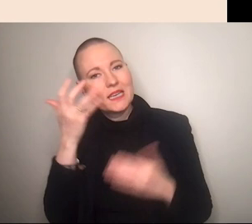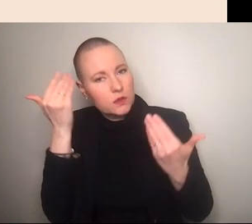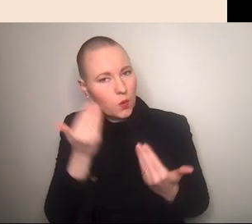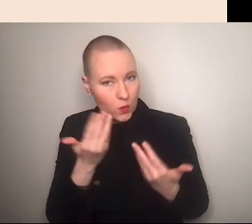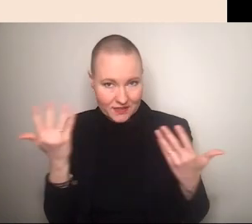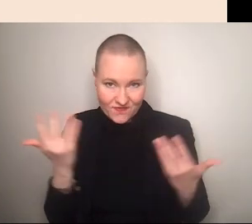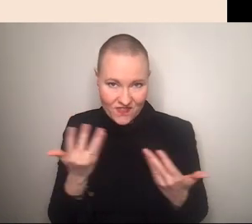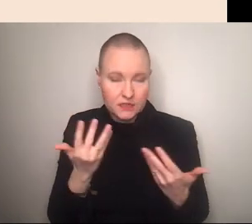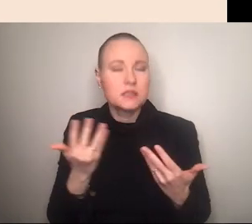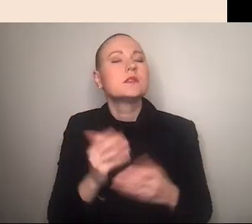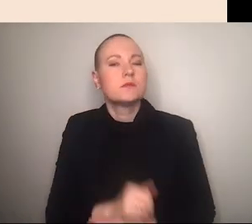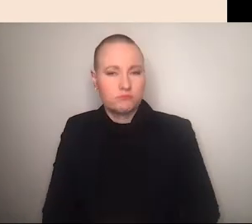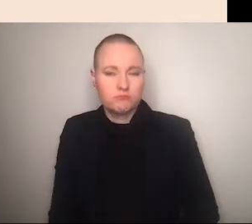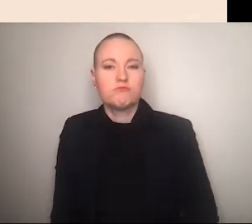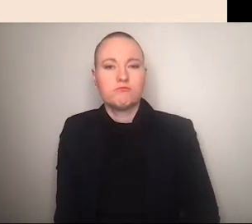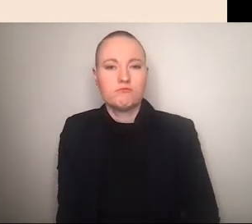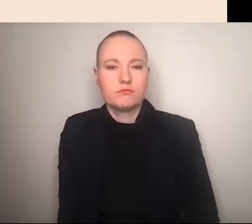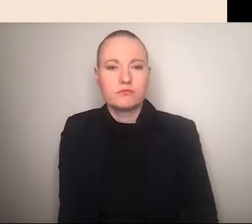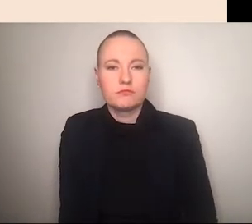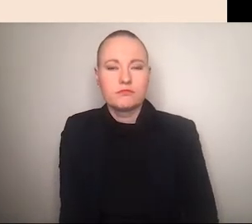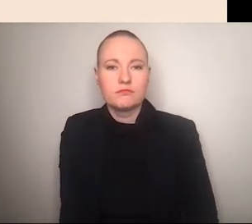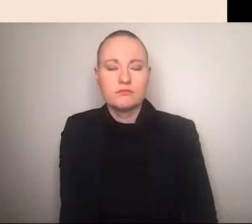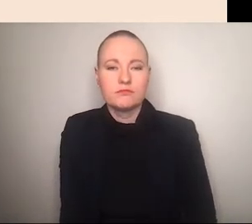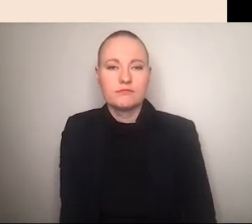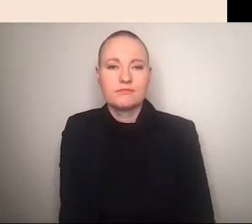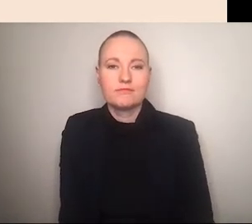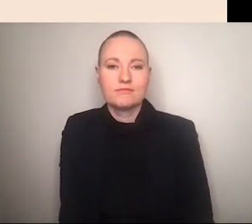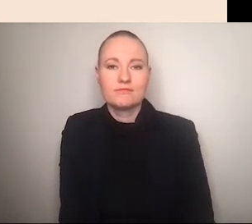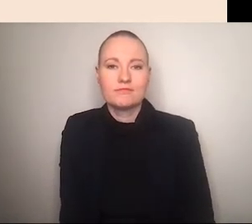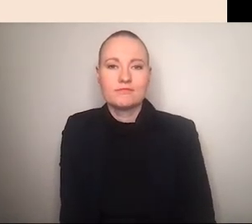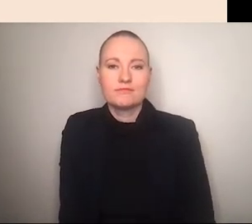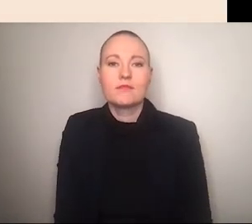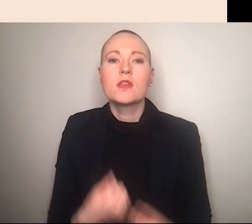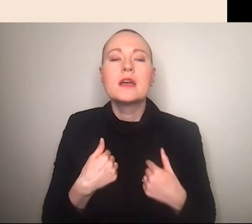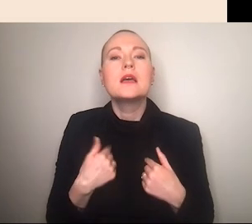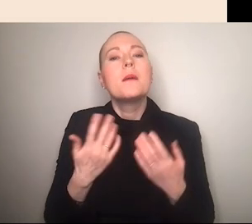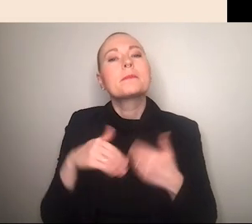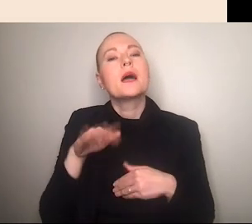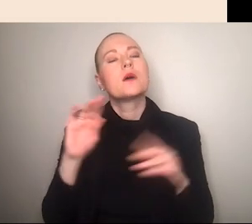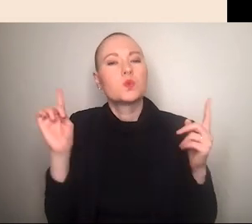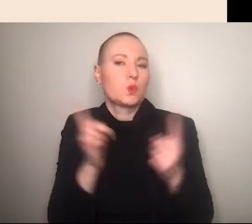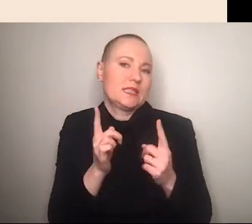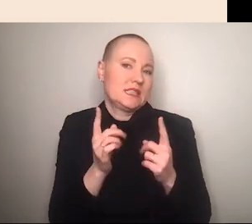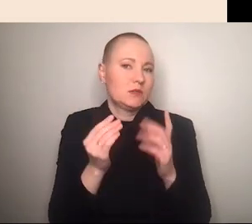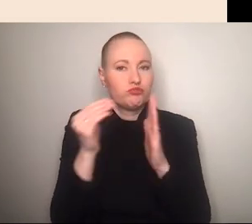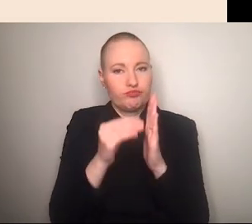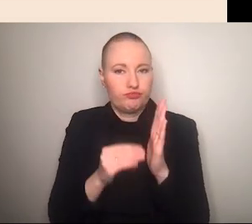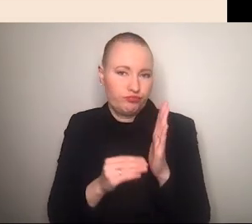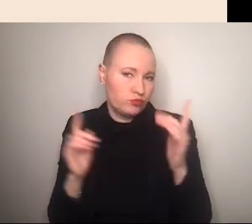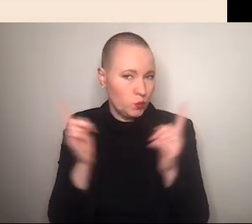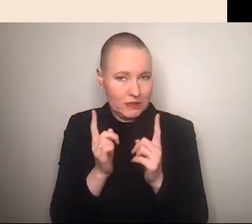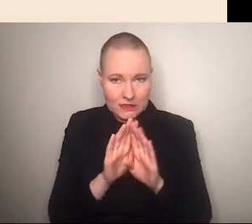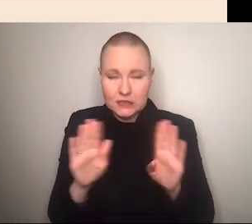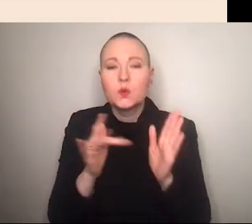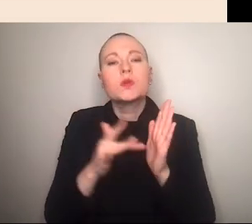antifeministische influencerin schaue ich habe das an dieser stelle aber eher kurz gehalten um den vortrag eben am breites